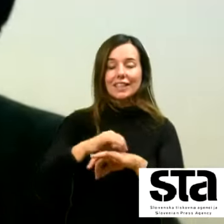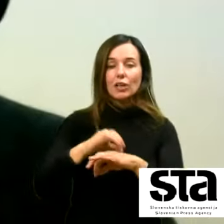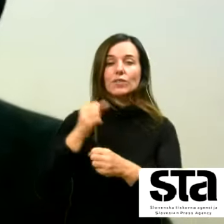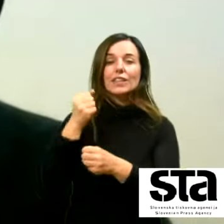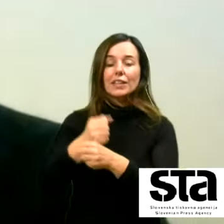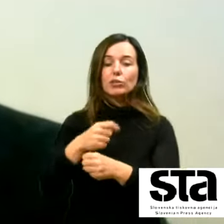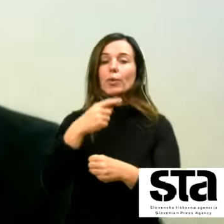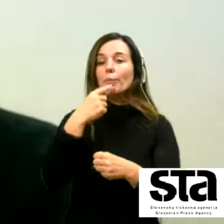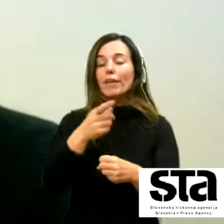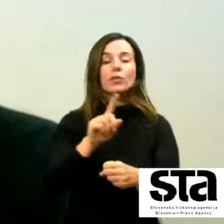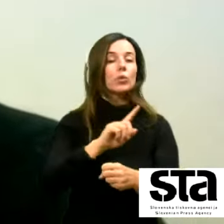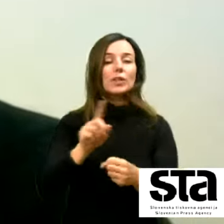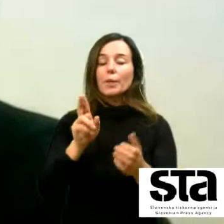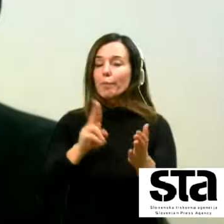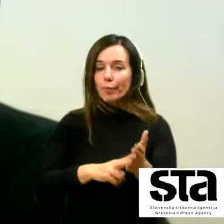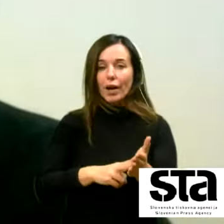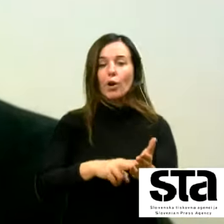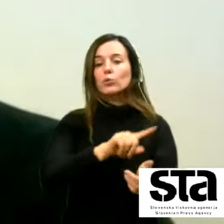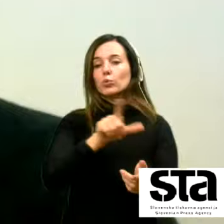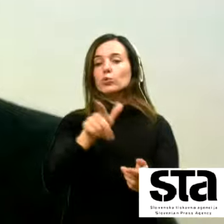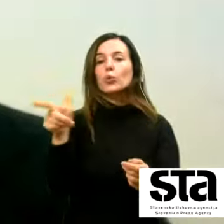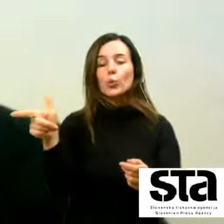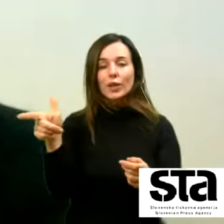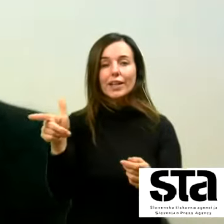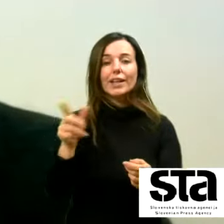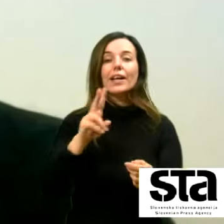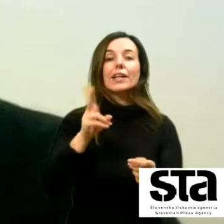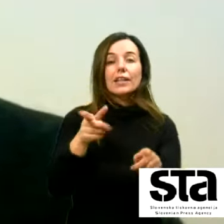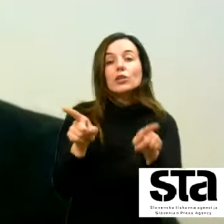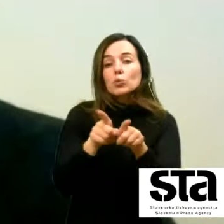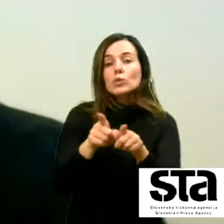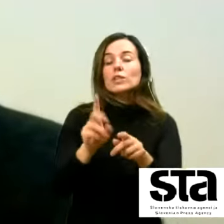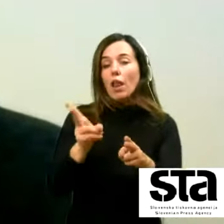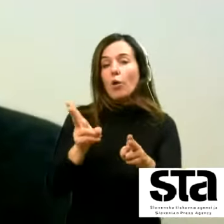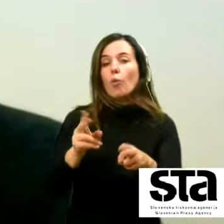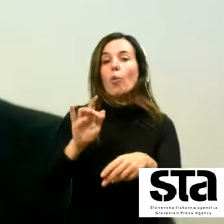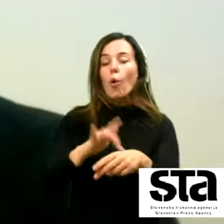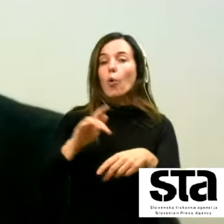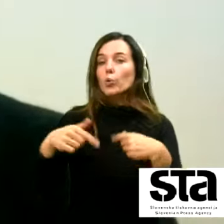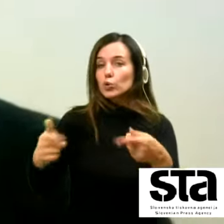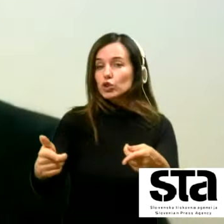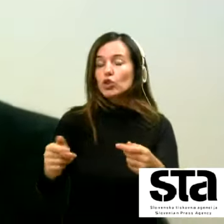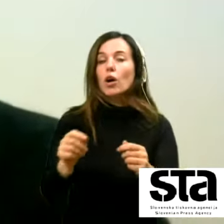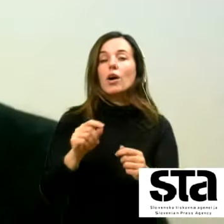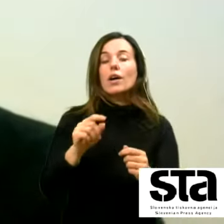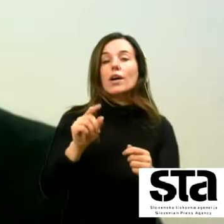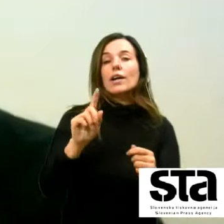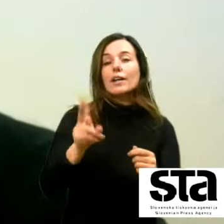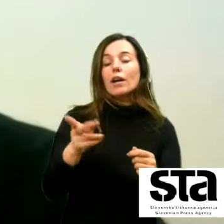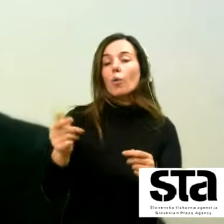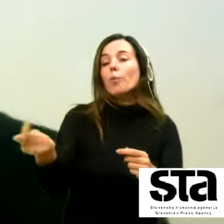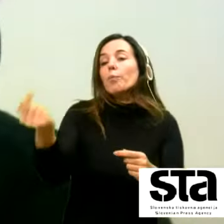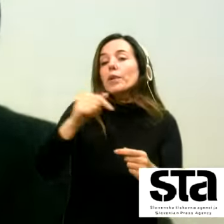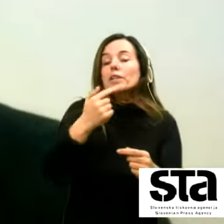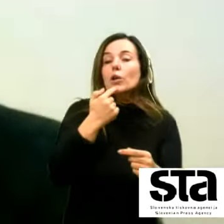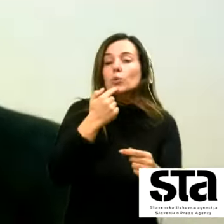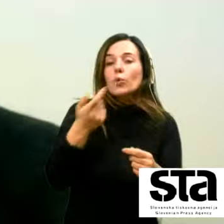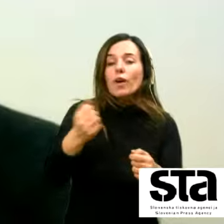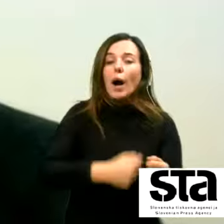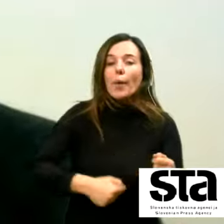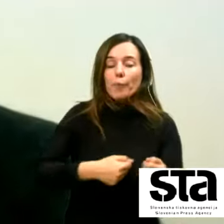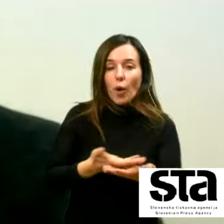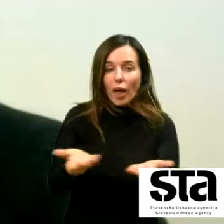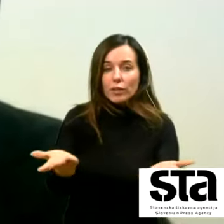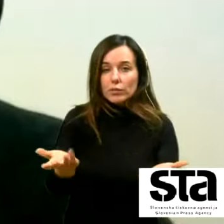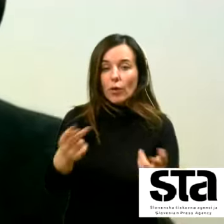zavodov da je to krivično do vseh ostalih ki se prav tako lahko okužijo zlasti zato kar pride nekdo ne vem naprimer ambulantov